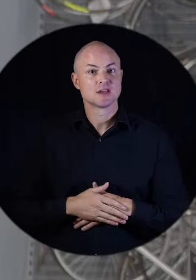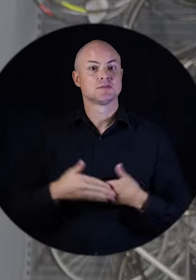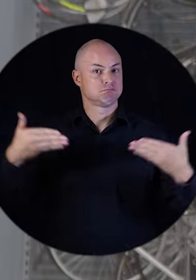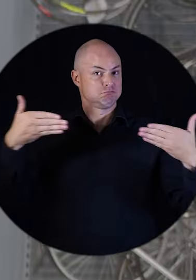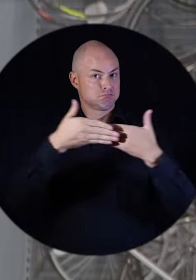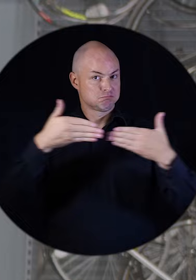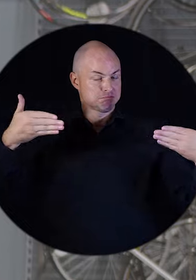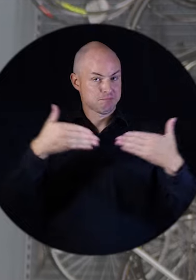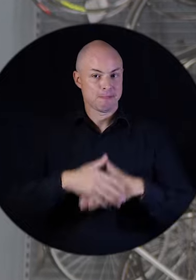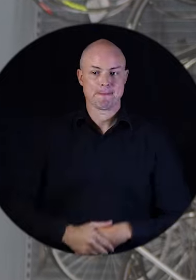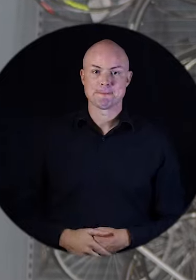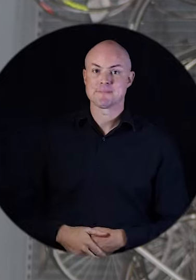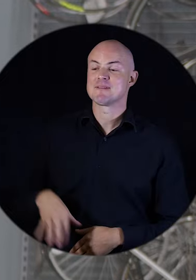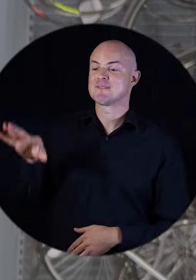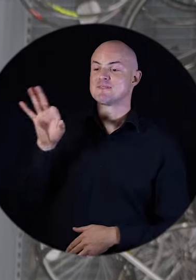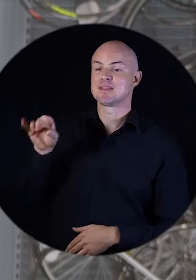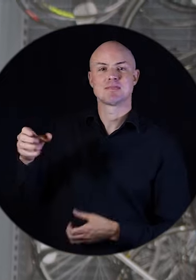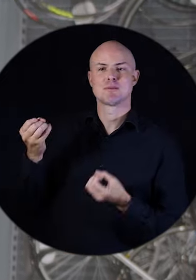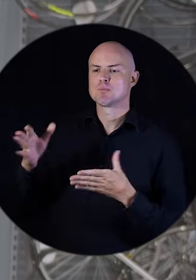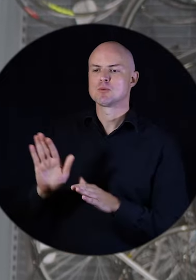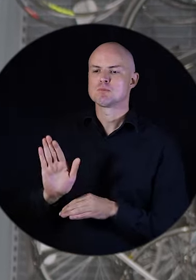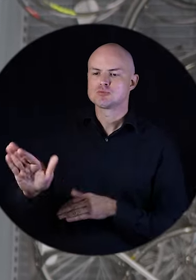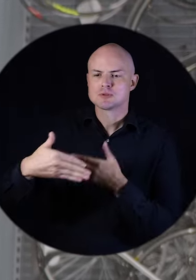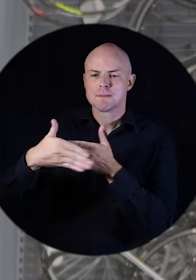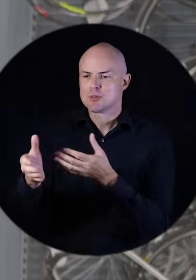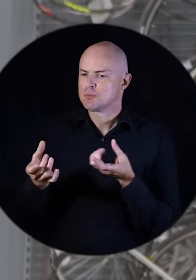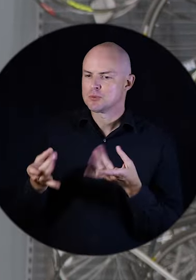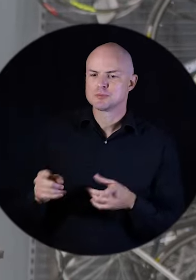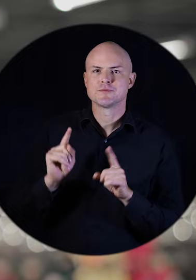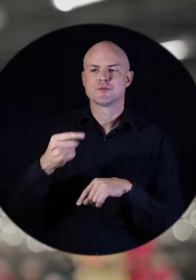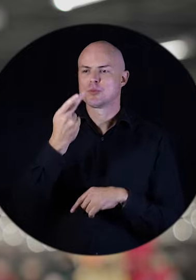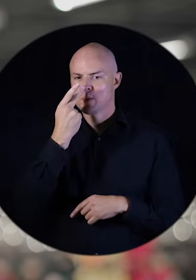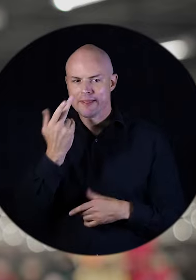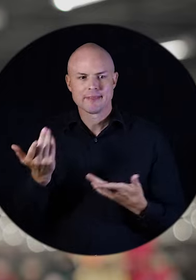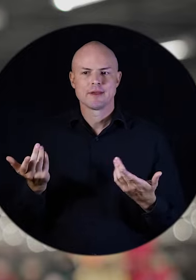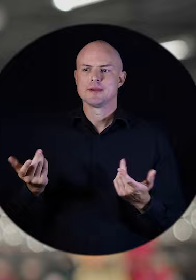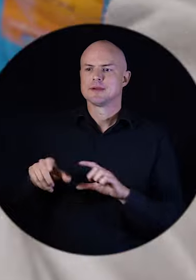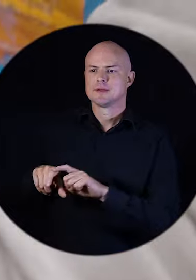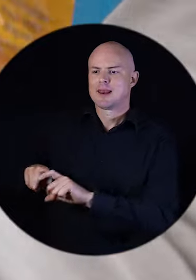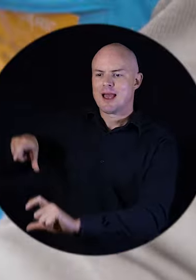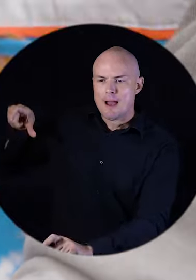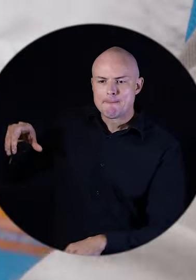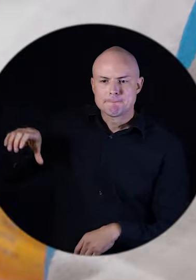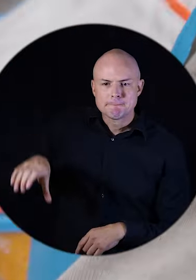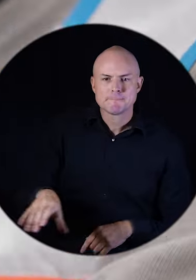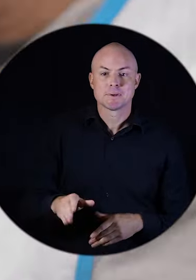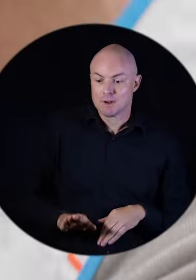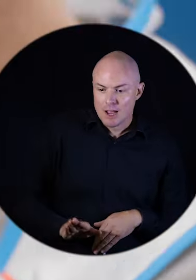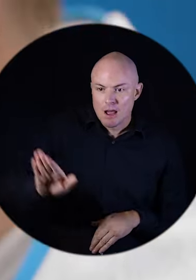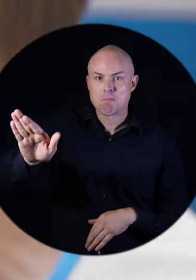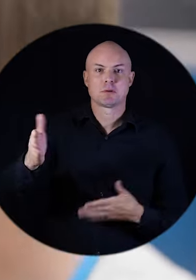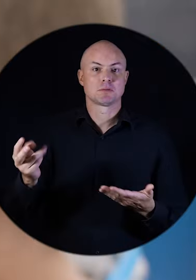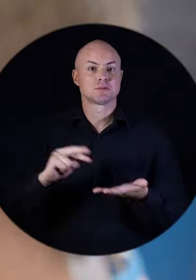Il y aussi des portes coulissantes. Il n'y pas à pousser la porte à la toilette, sur les rampes. Il y a